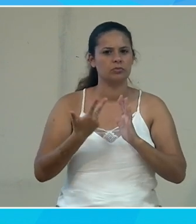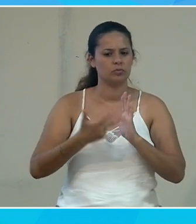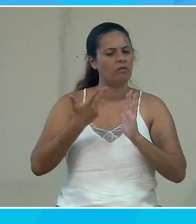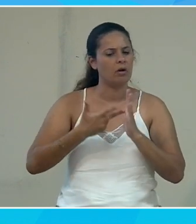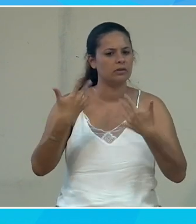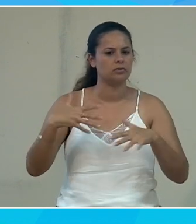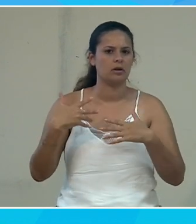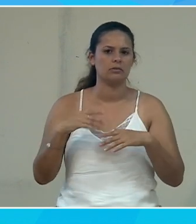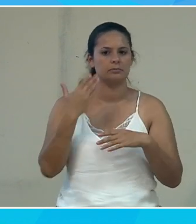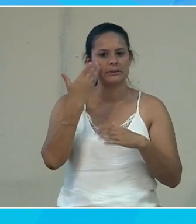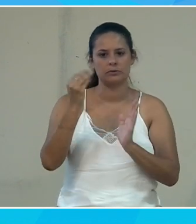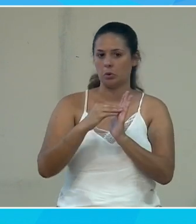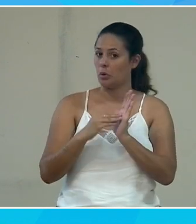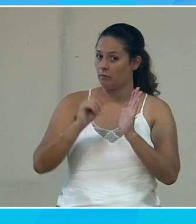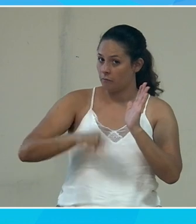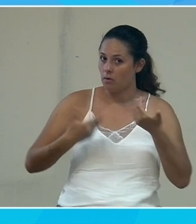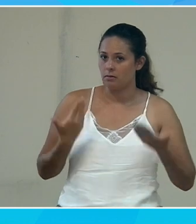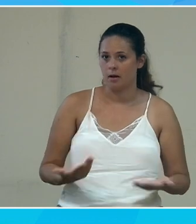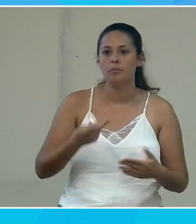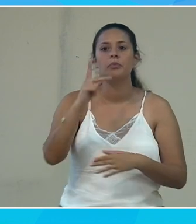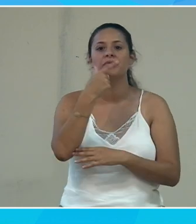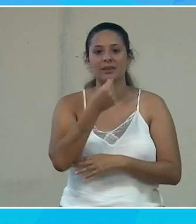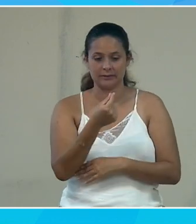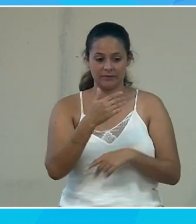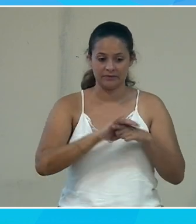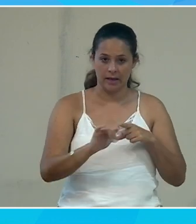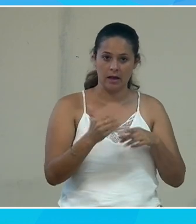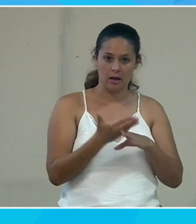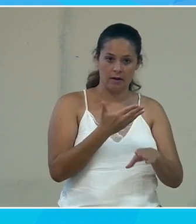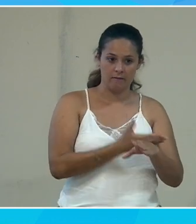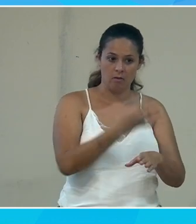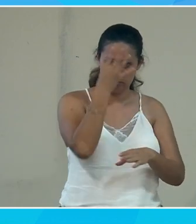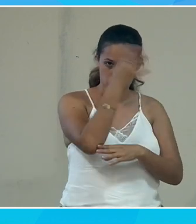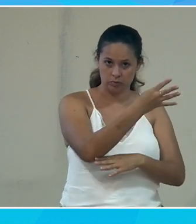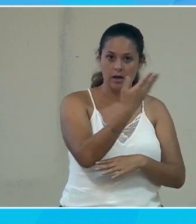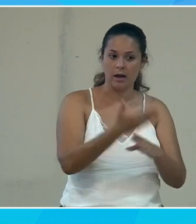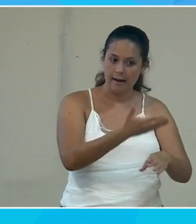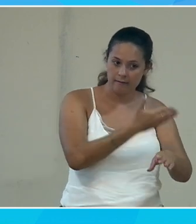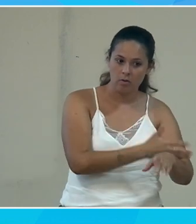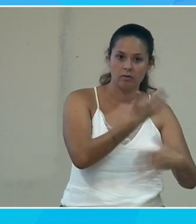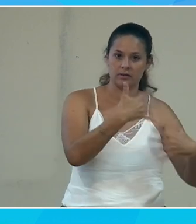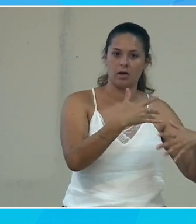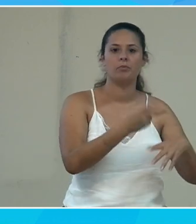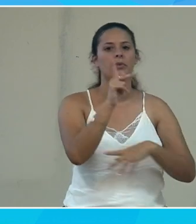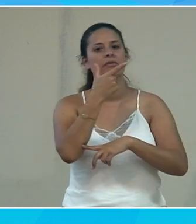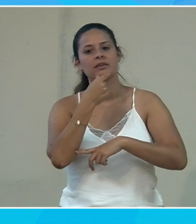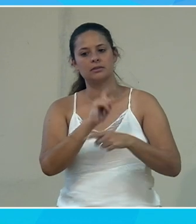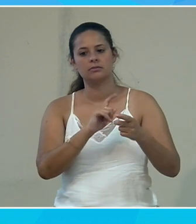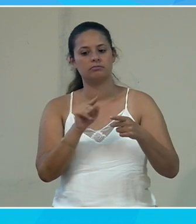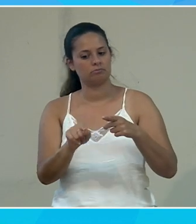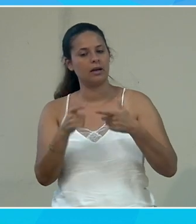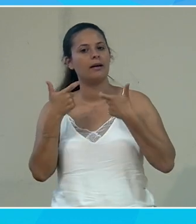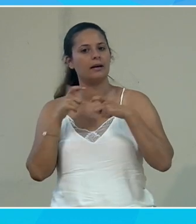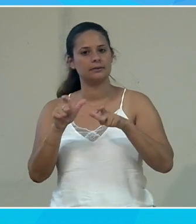si vous voulez prendre des notes c'est ce qu'il faut noter c'est toujours plus facile de faire plus on prend un projet en amont plus il sera facile de le faire